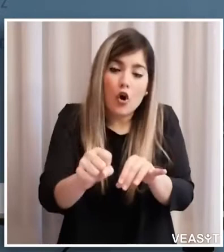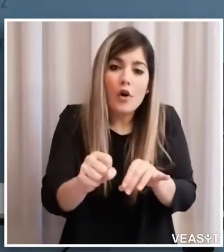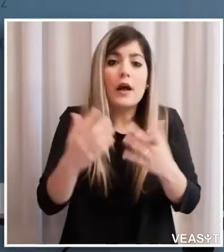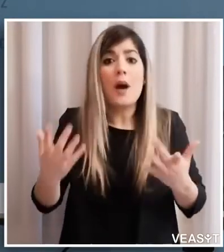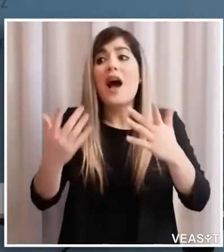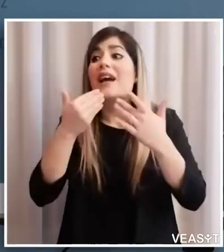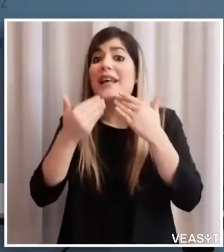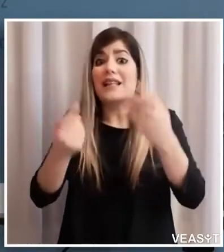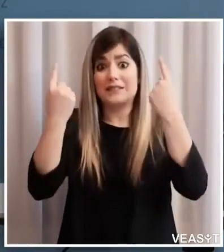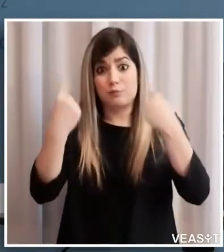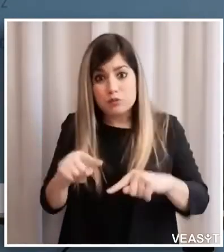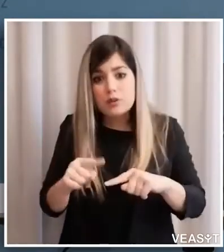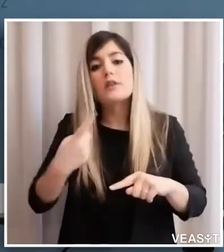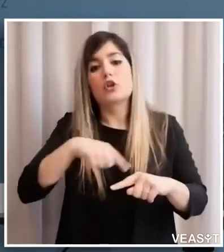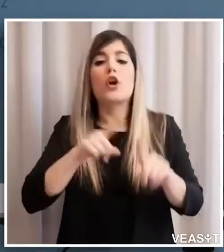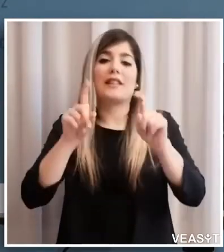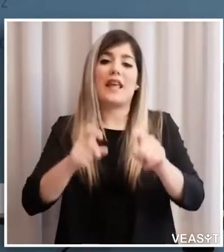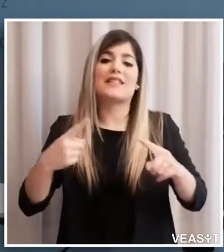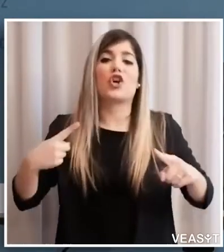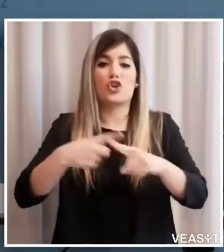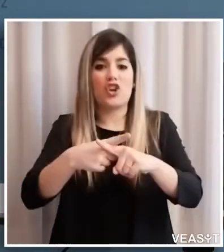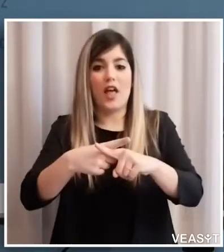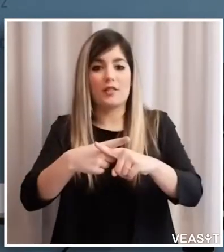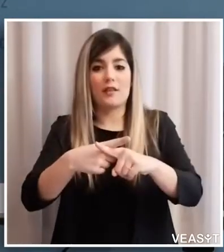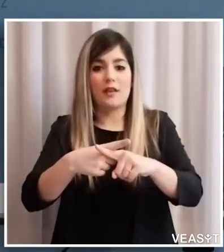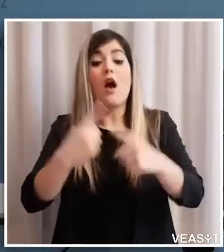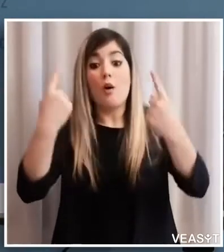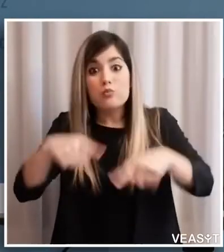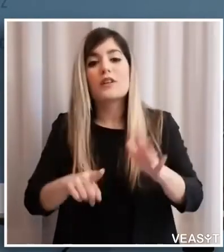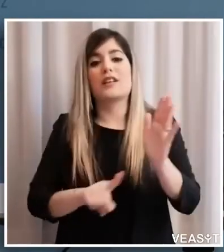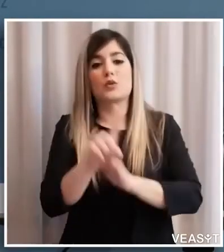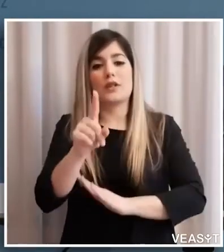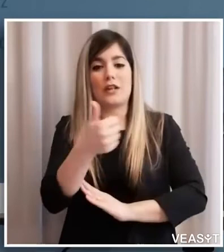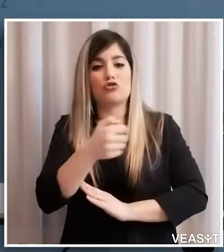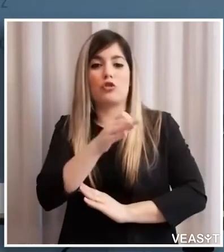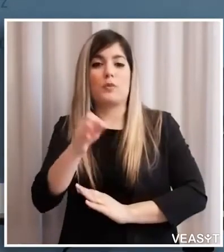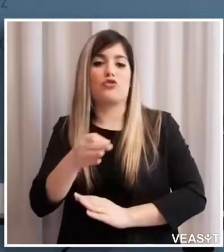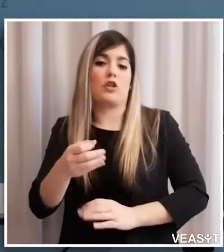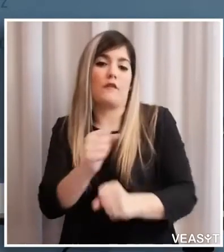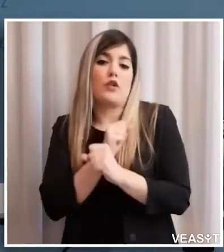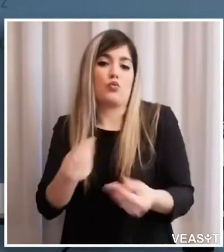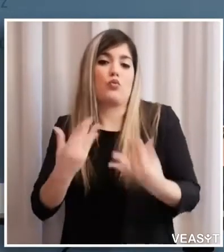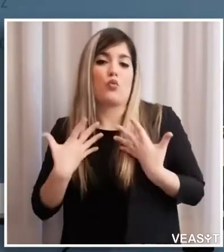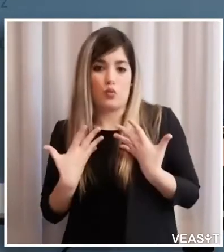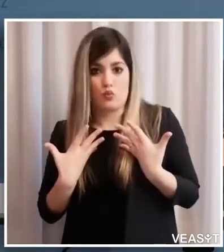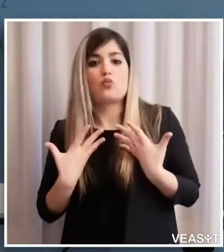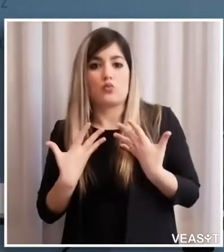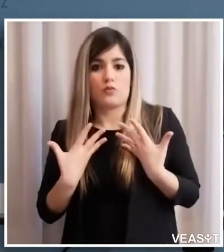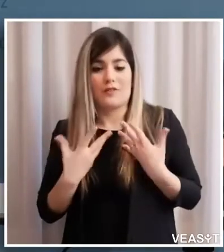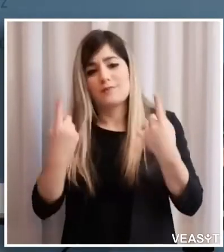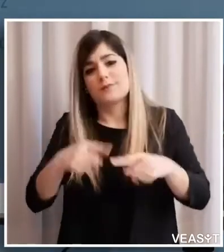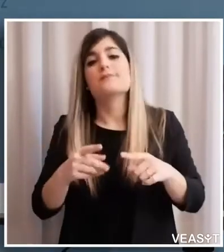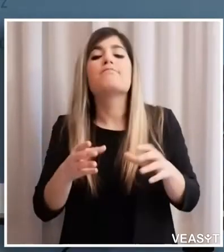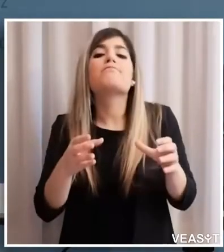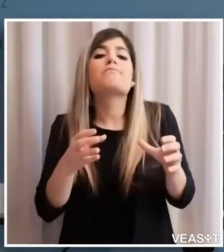poi ci daranno questi risultati cioè prima capire soprattutto nei gruppi più importanti che sono i collaboratori in sanità nelle